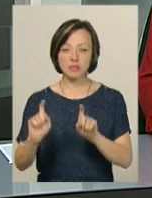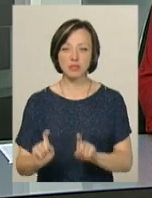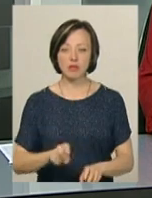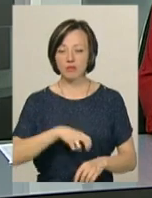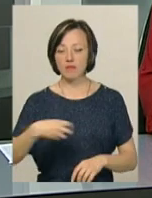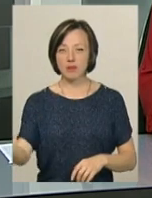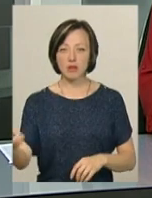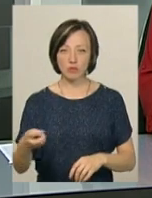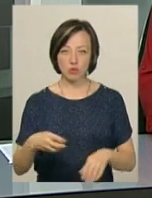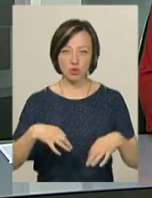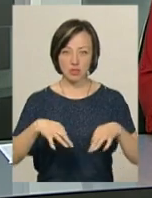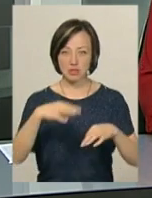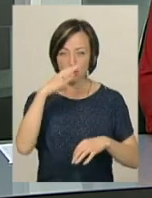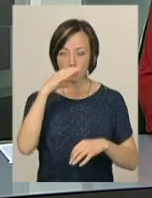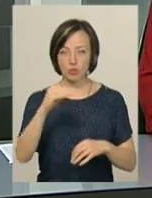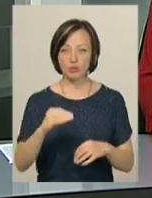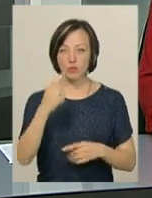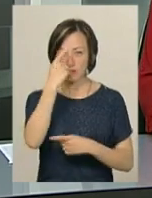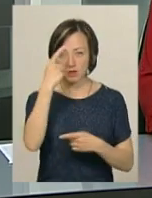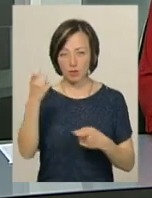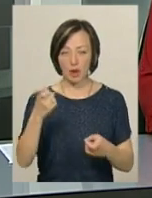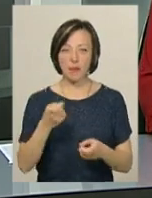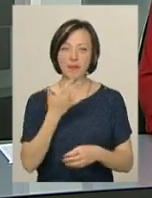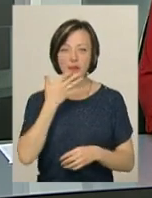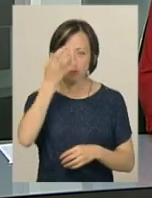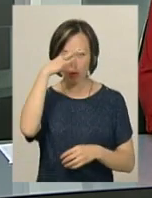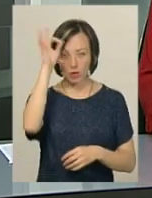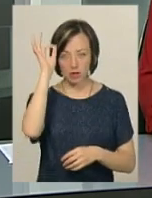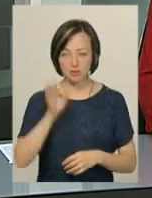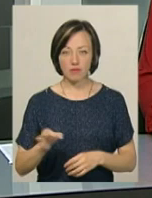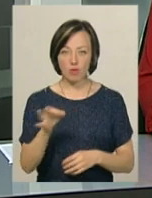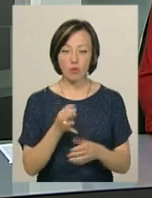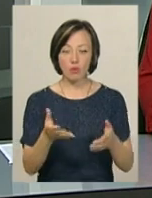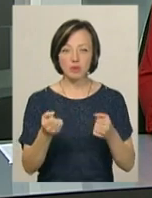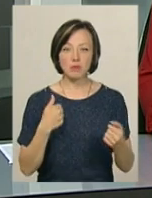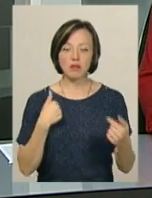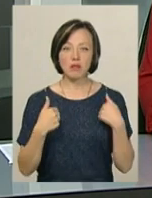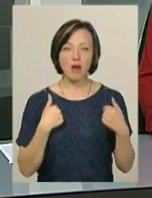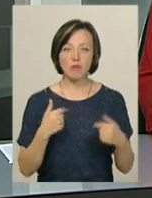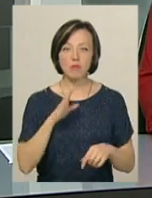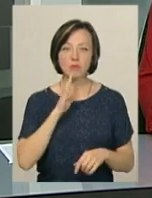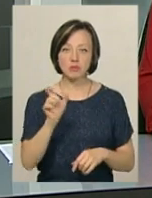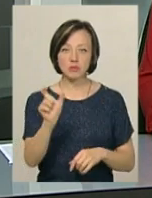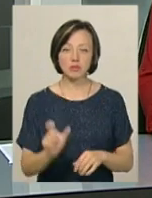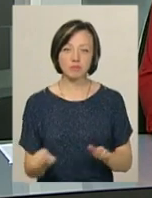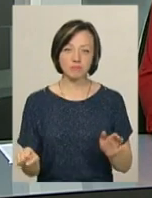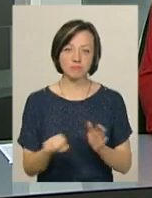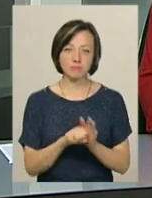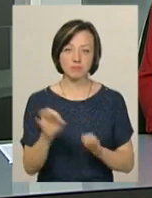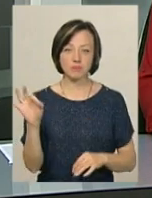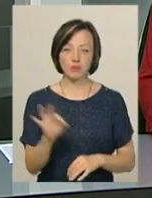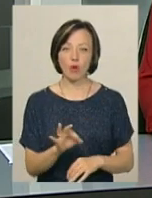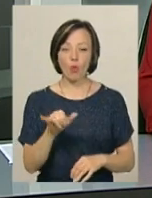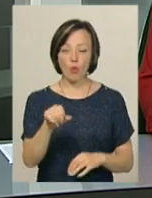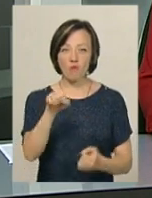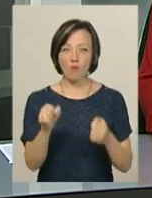салону, повідомляє керівник прес-служби Нацполіції в області Інна Глега. Від отриманих травм пасажирка автівки загинула на місці. У